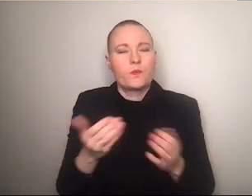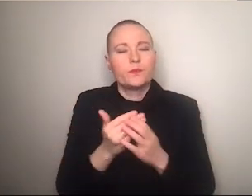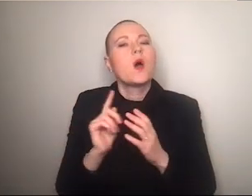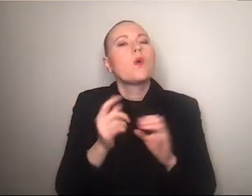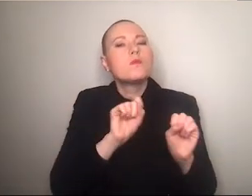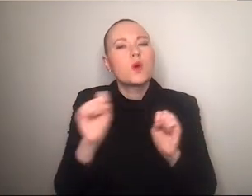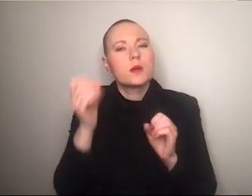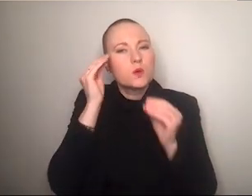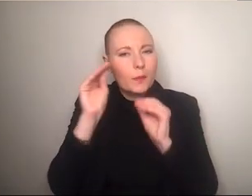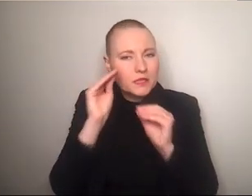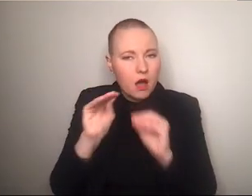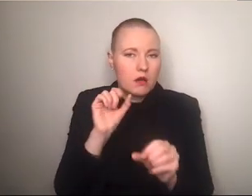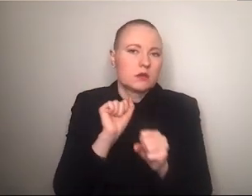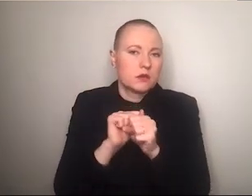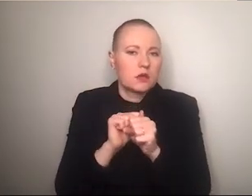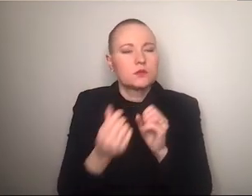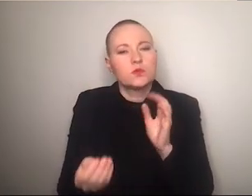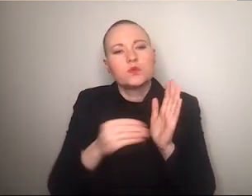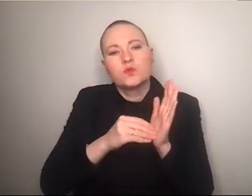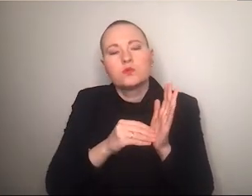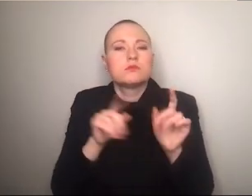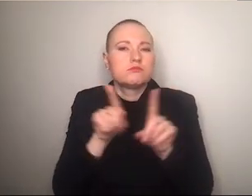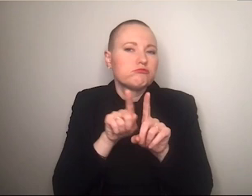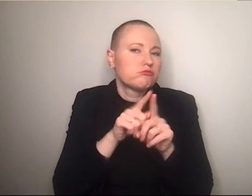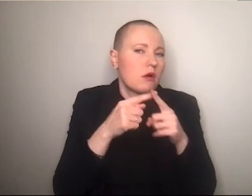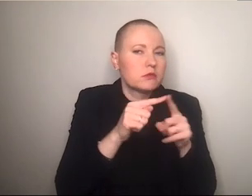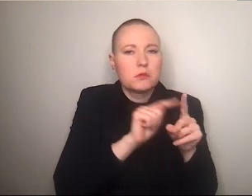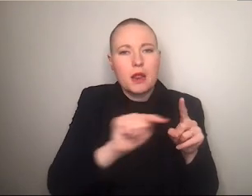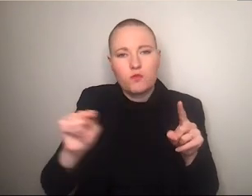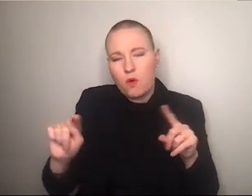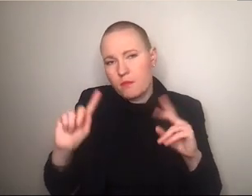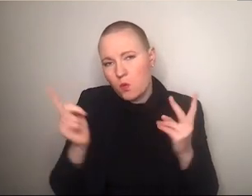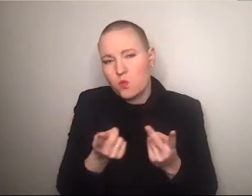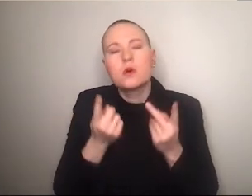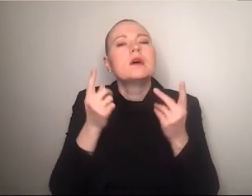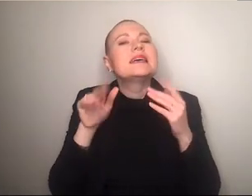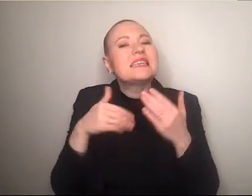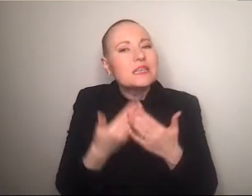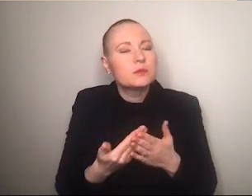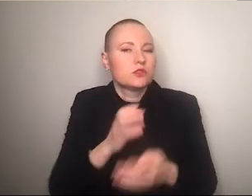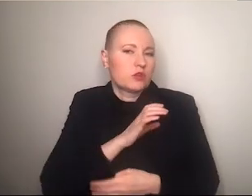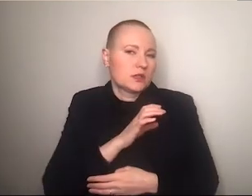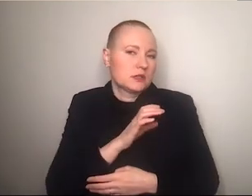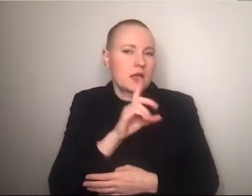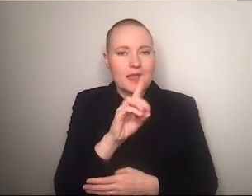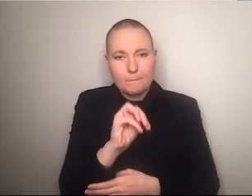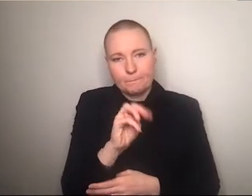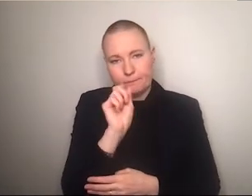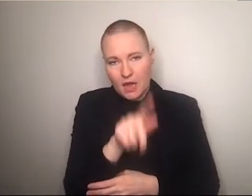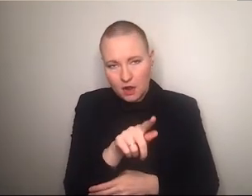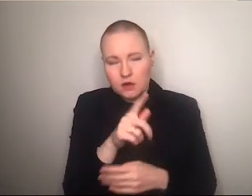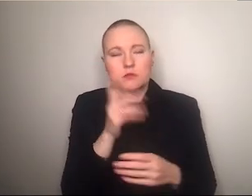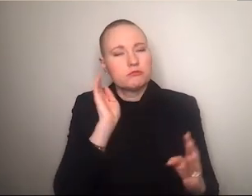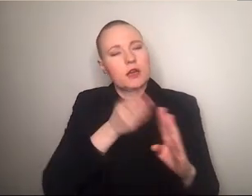kommentaren zu äußern äh ebenso wie bei anderen plattformen gibt es auch die möglichkeit sich per dm zu vernetzen und sich